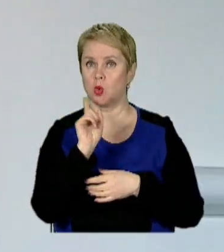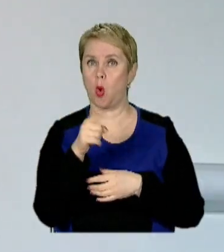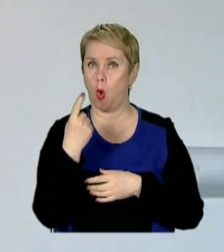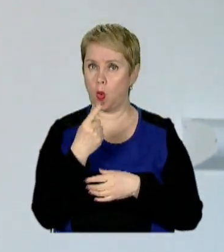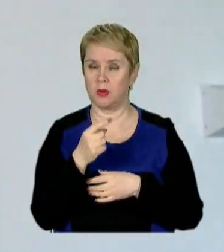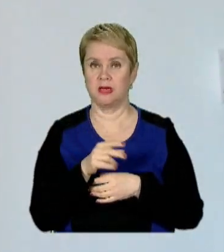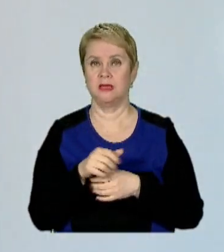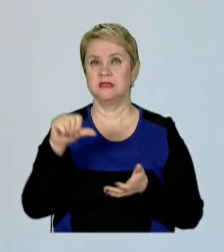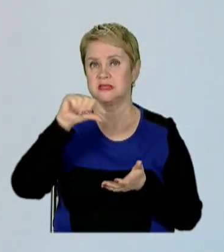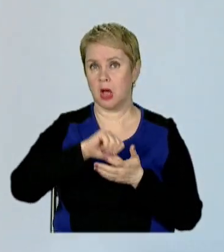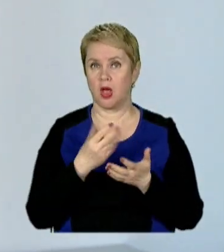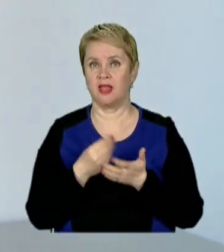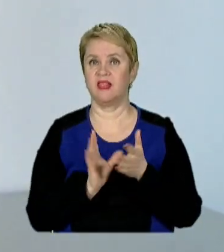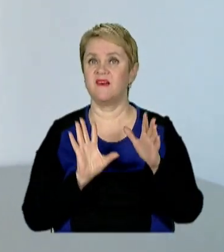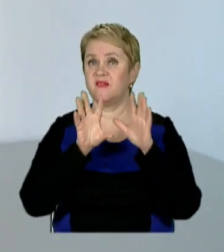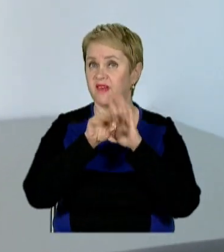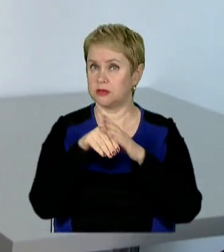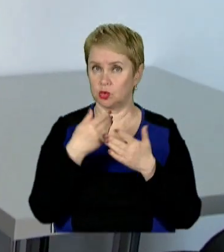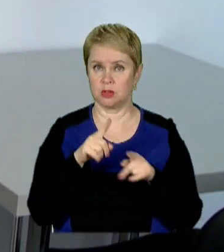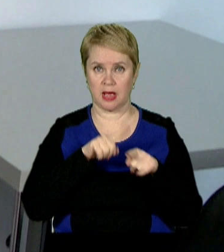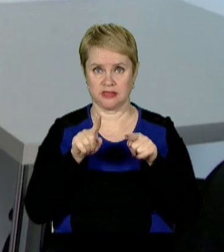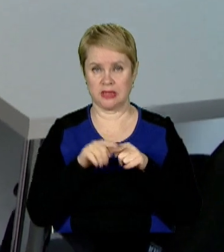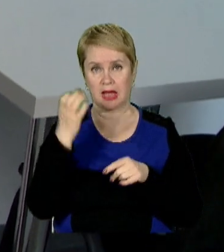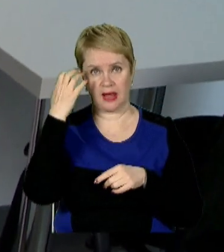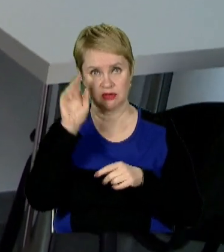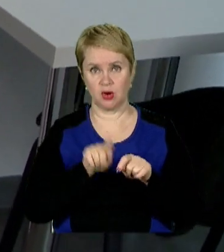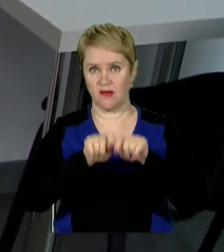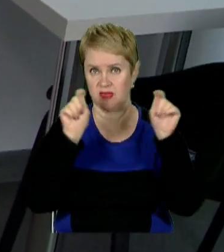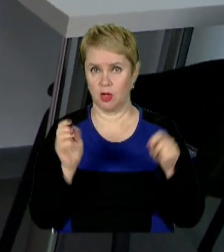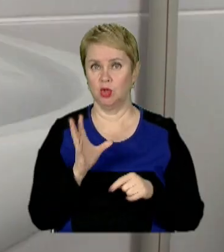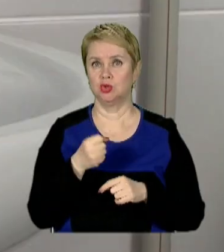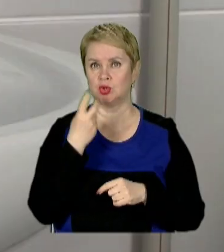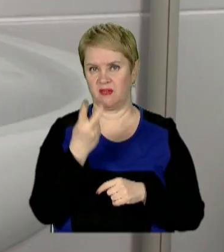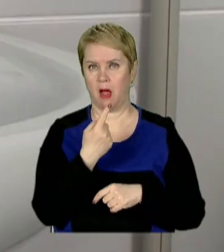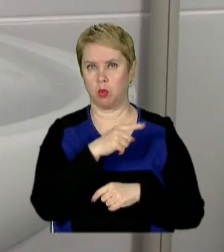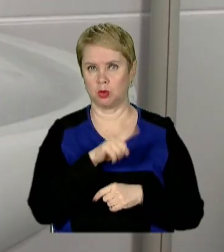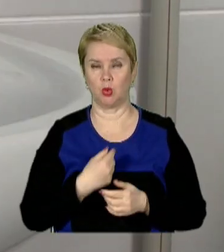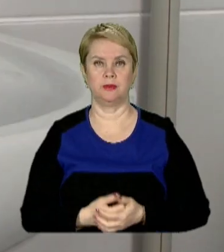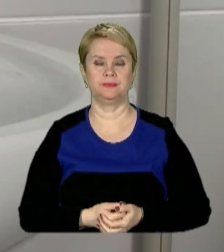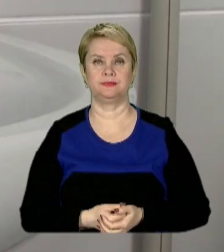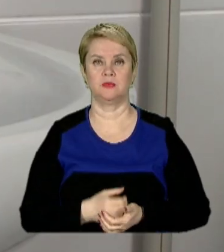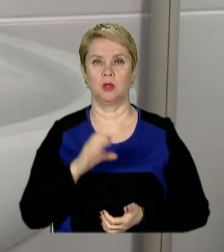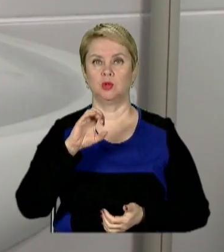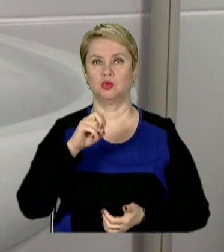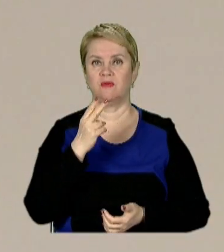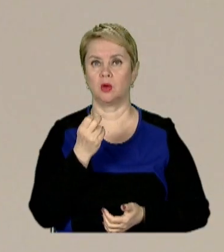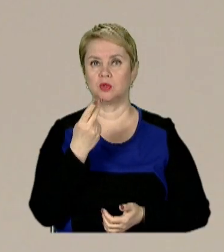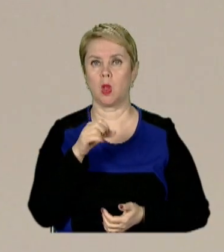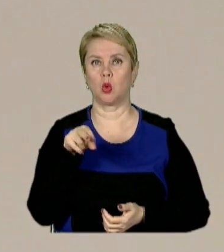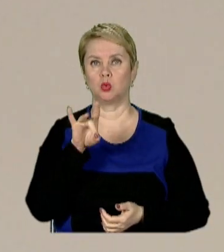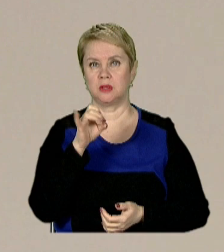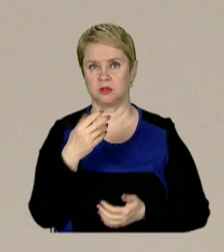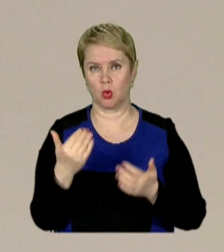області та за участі інвесторів. Вже незабаром на Криворіжжі відкриють ще дві амбулаторії. Софія Куценко, Олег